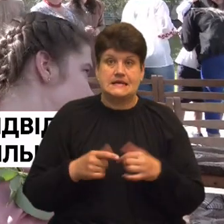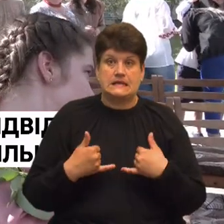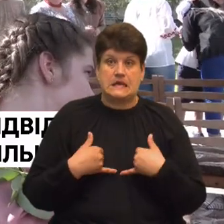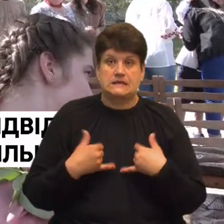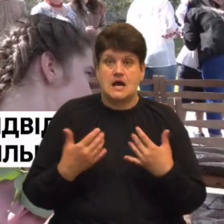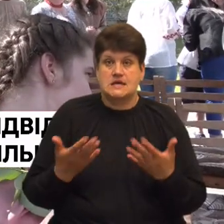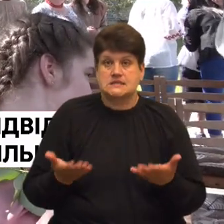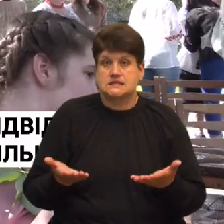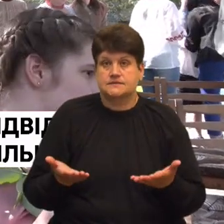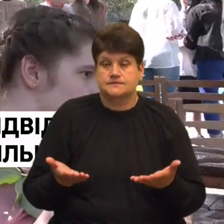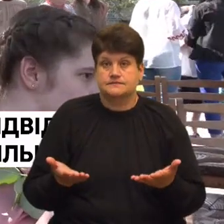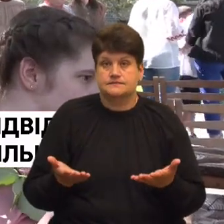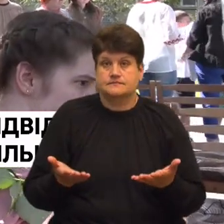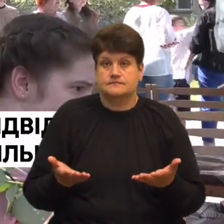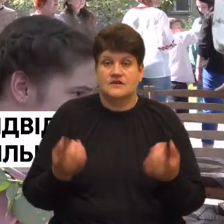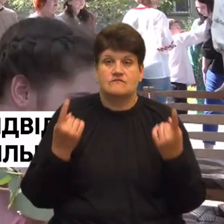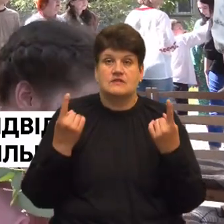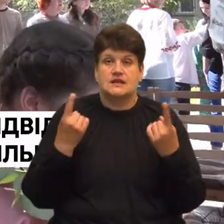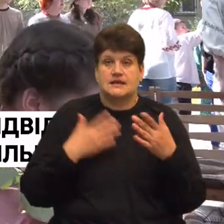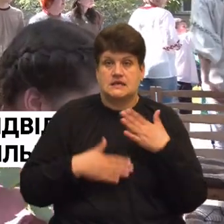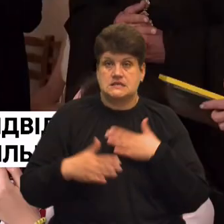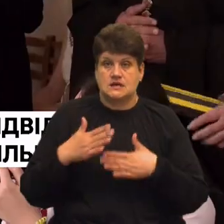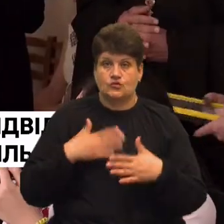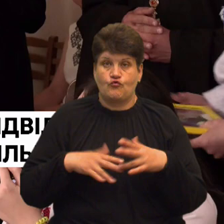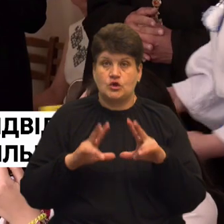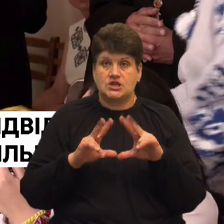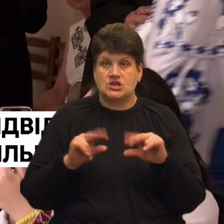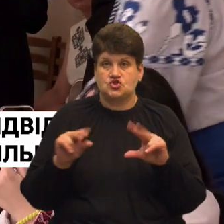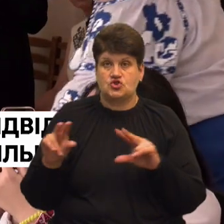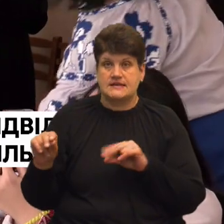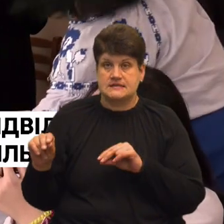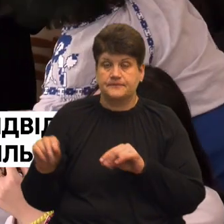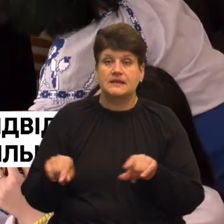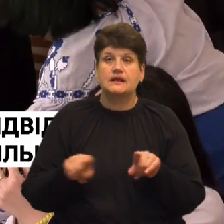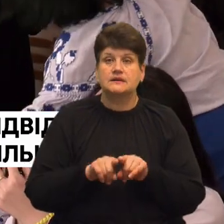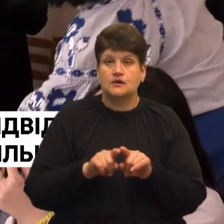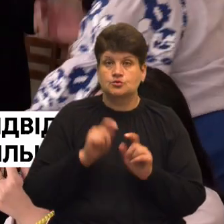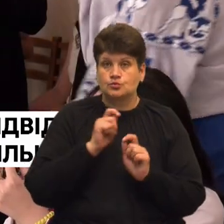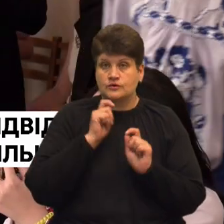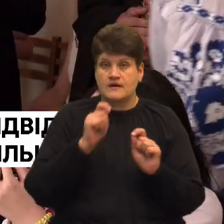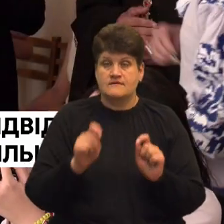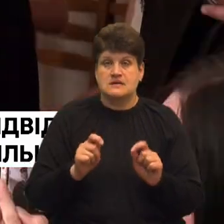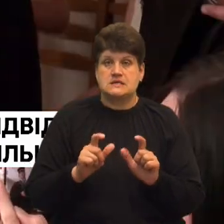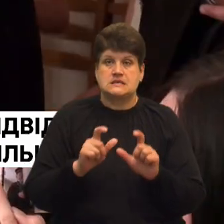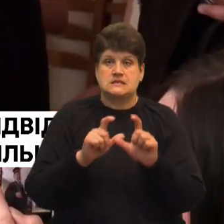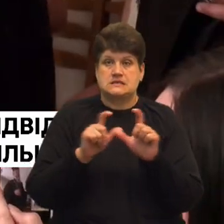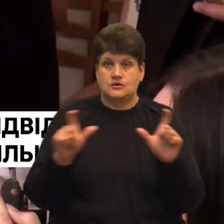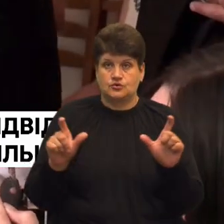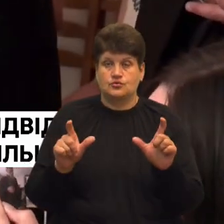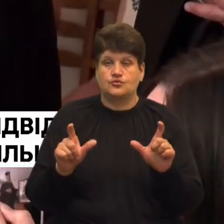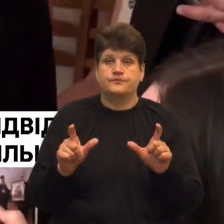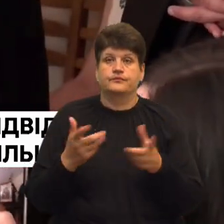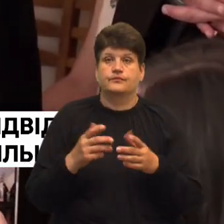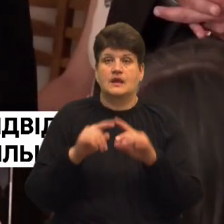велике задоволення, щастя. Також Епіфаній подарував закладу ікону святої сім'ї. Діана